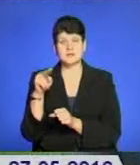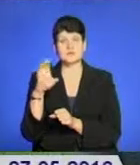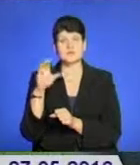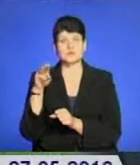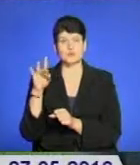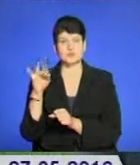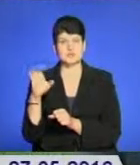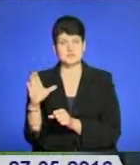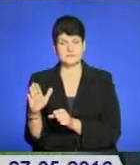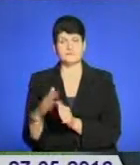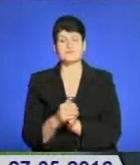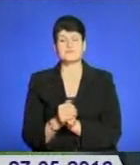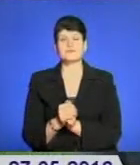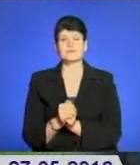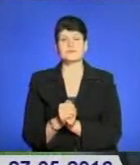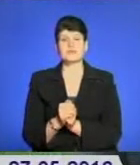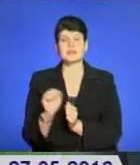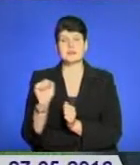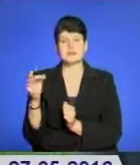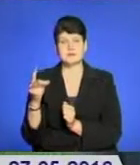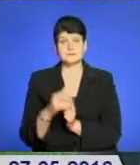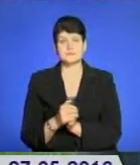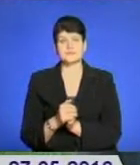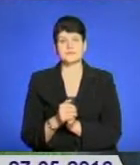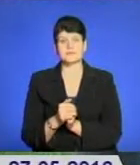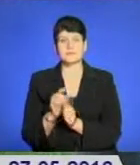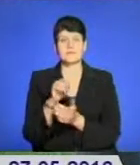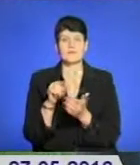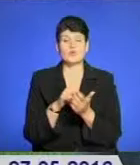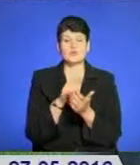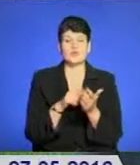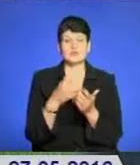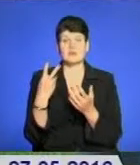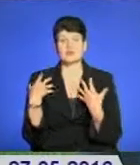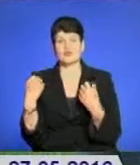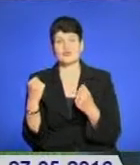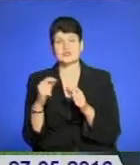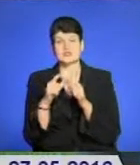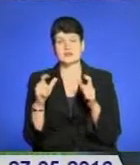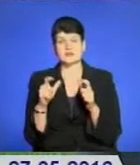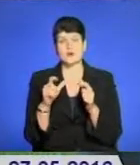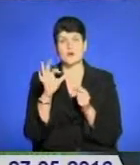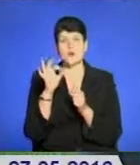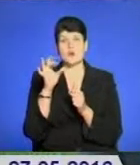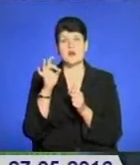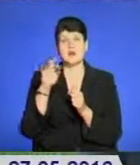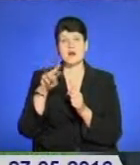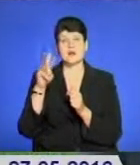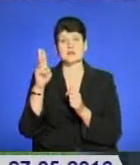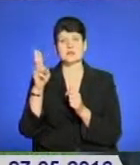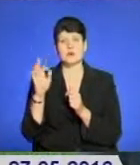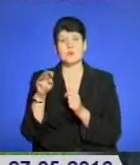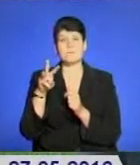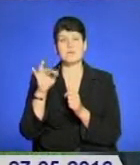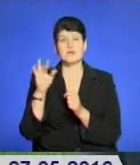Теребулянського району, і під питанням два оздоровчі заклади, зокрема табір «Орлятка», а тепер вже він називається